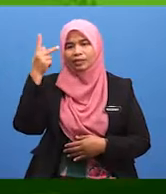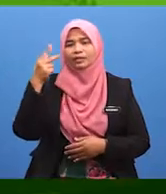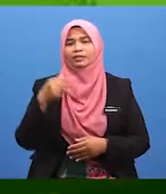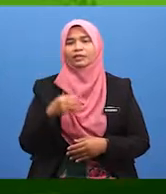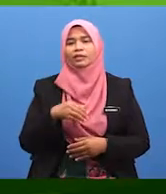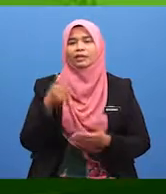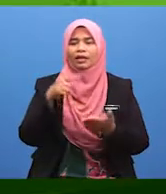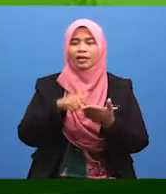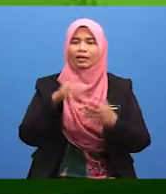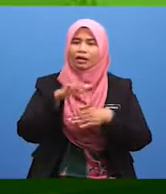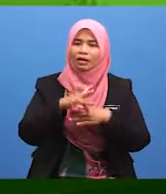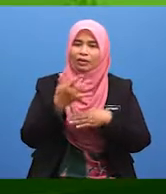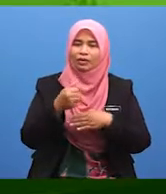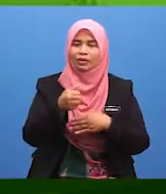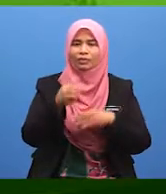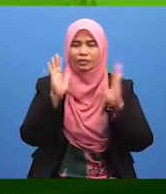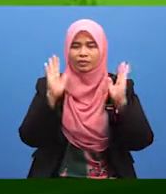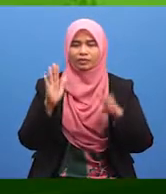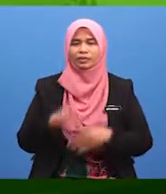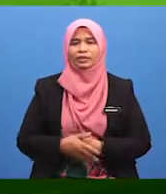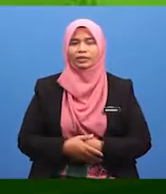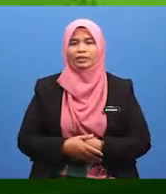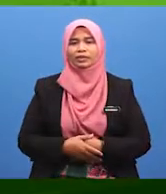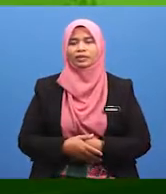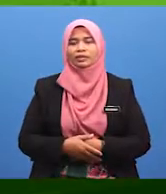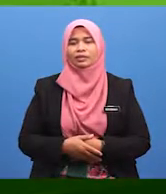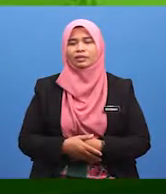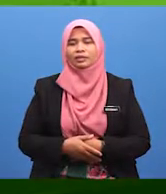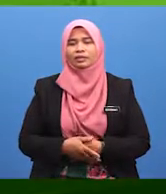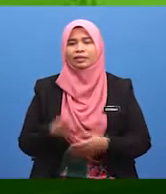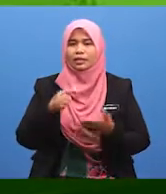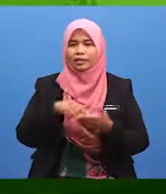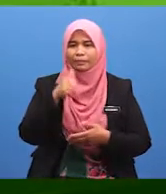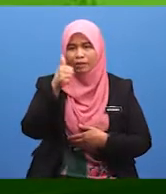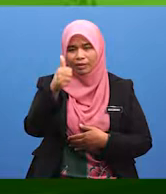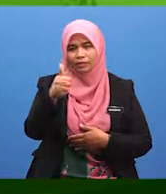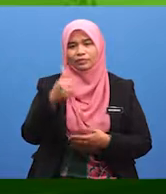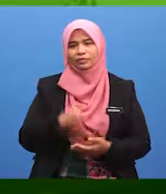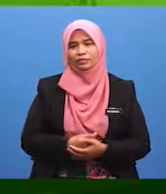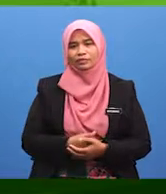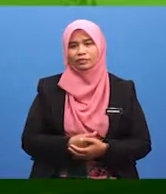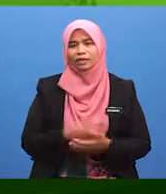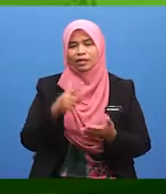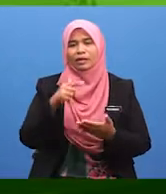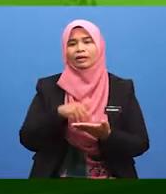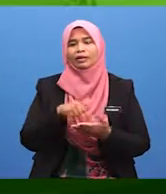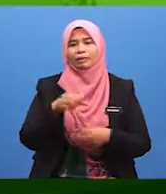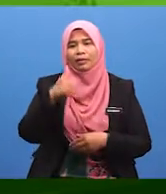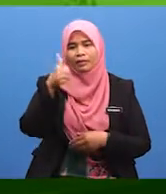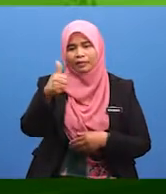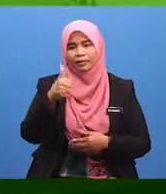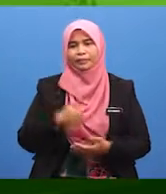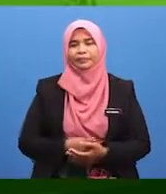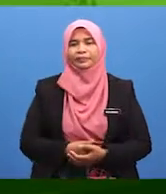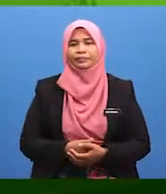Kerana lagi awal kamu didedahkan dengan solat, lagi bagus, lagi